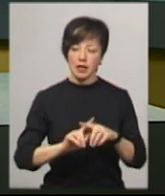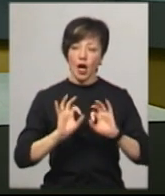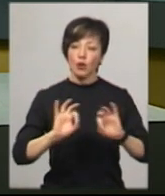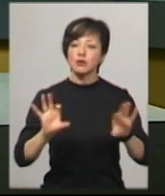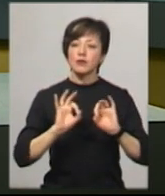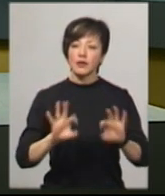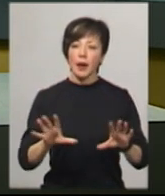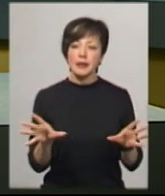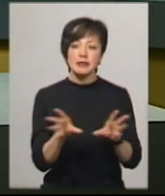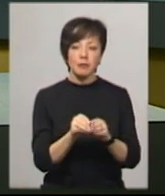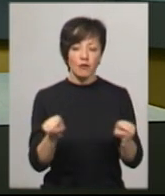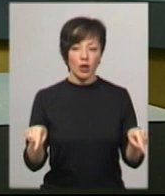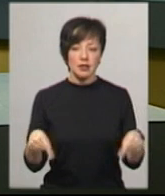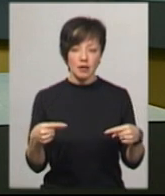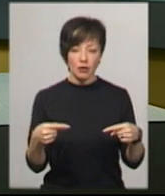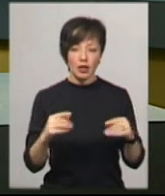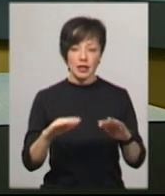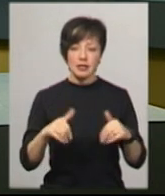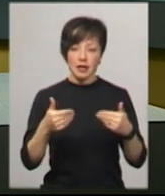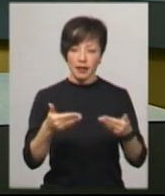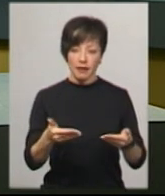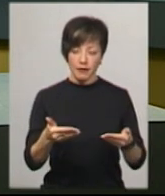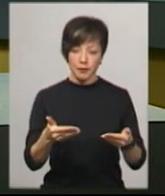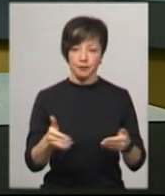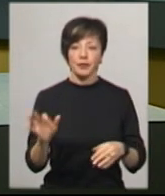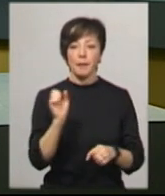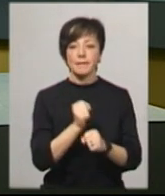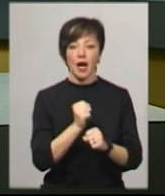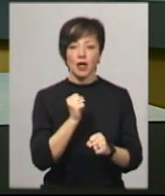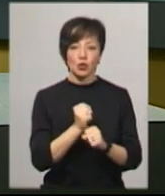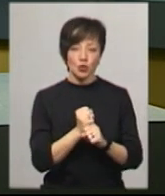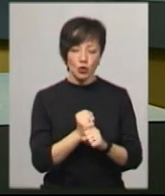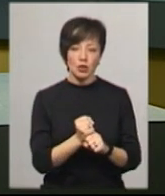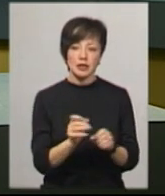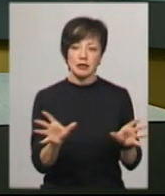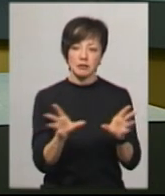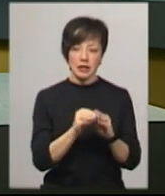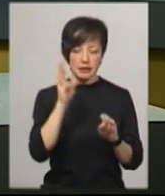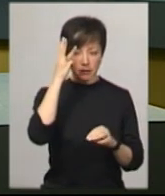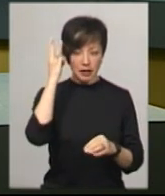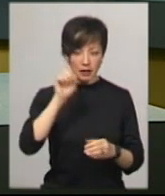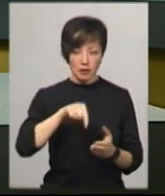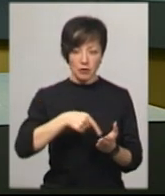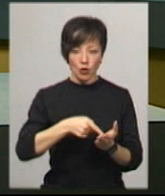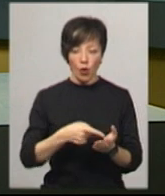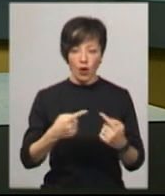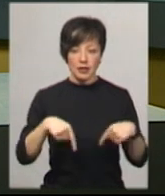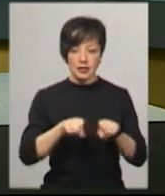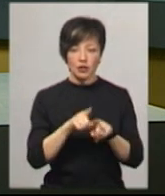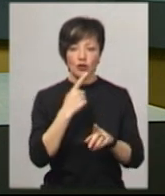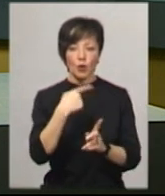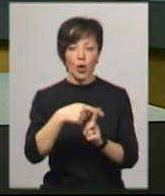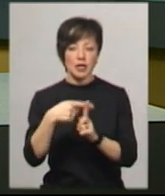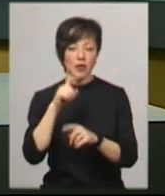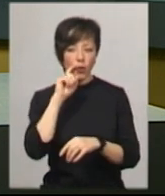розповіла співорганізаторка ініціатива Анна Ісламова. Працюють волонтери спільно із Хмельницькою міською організацією Червоного Христа